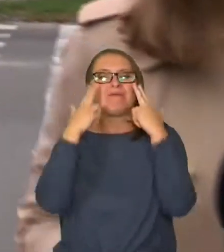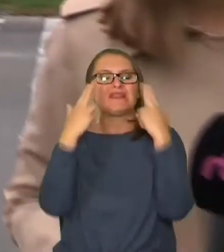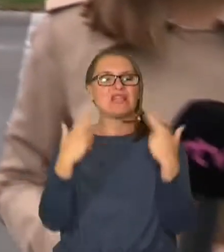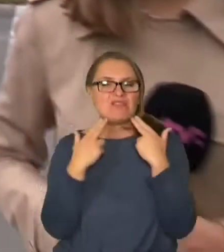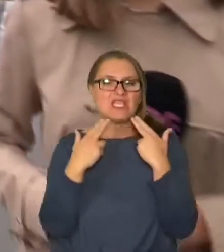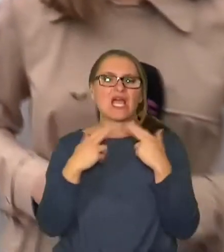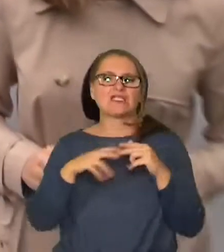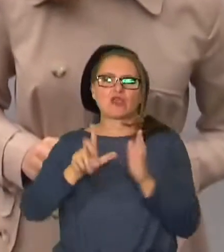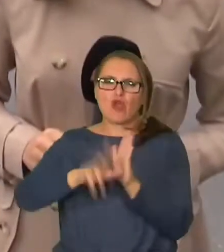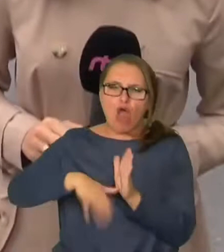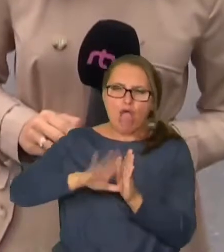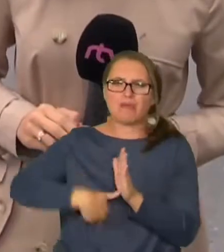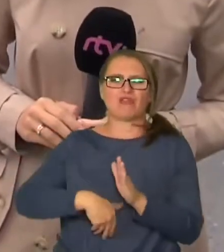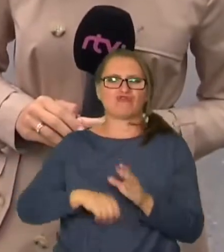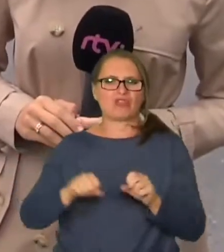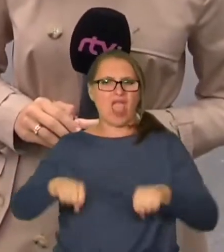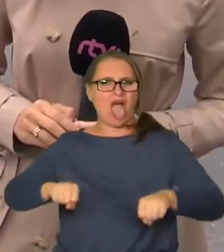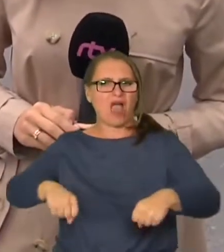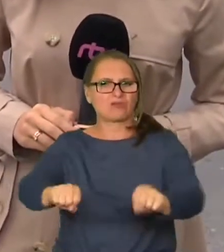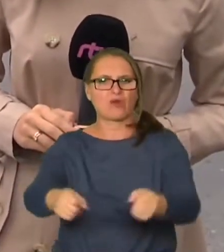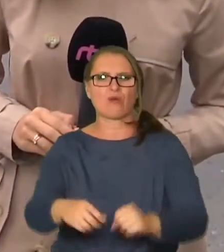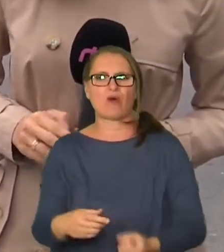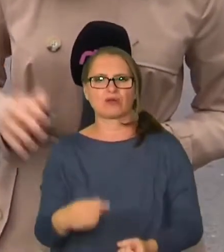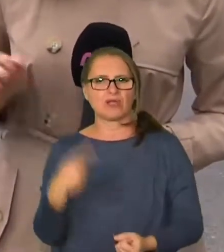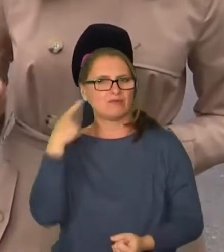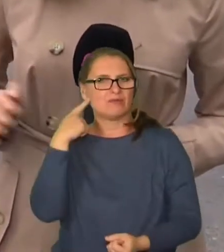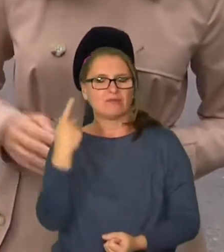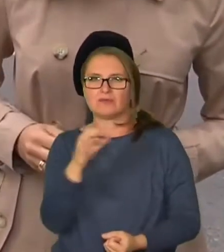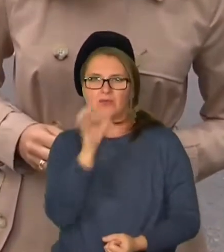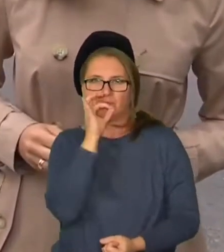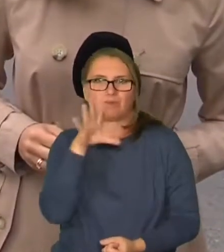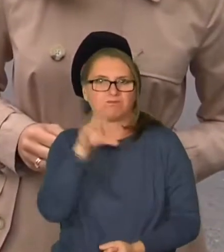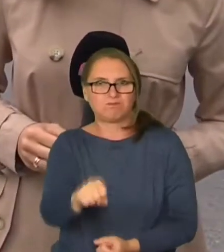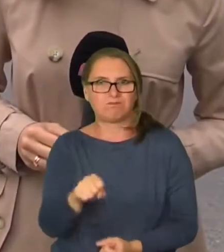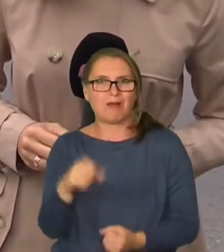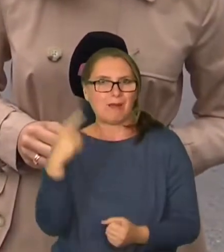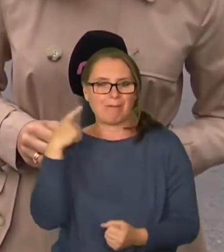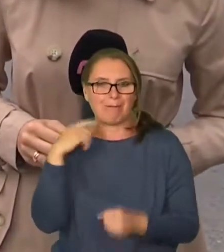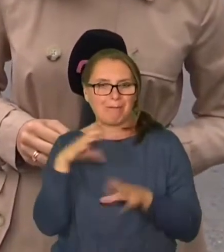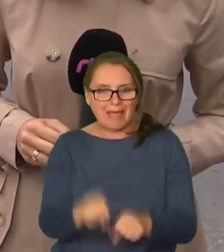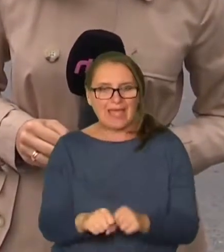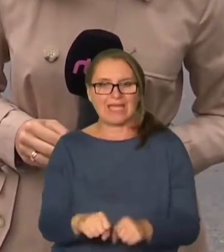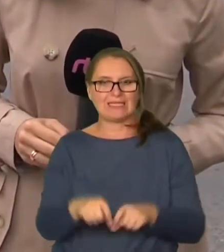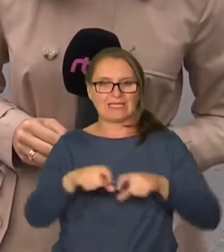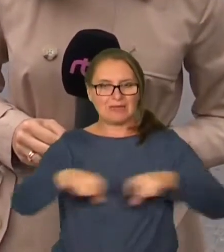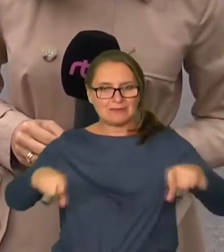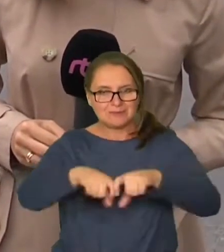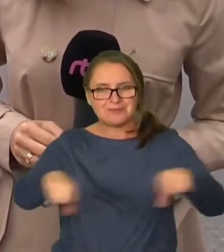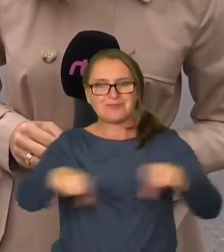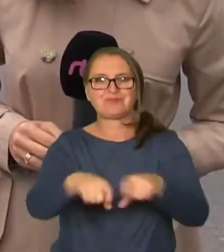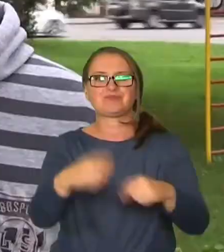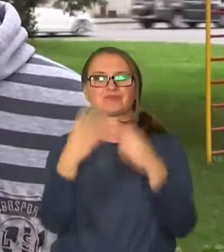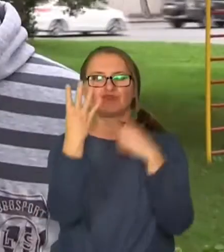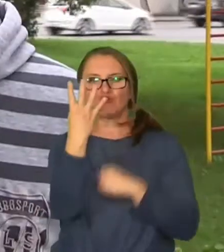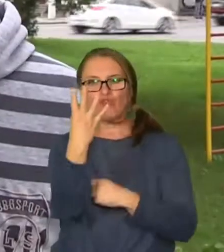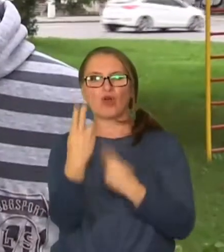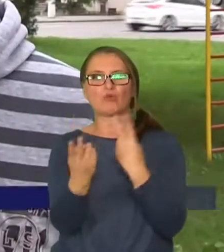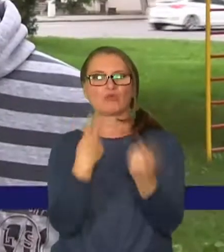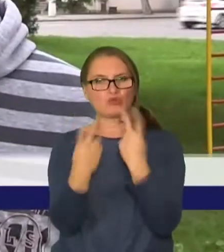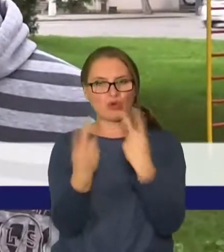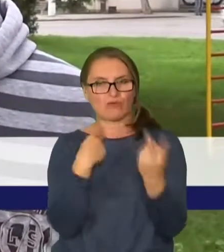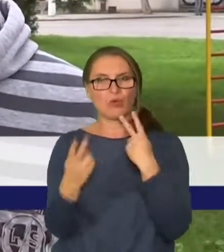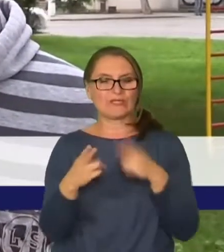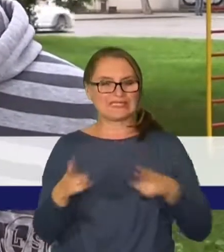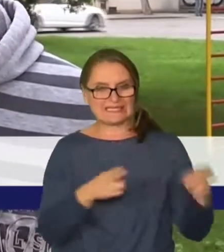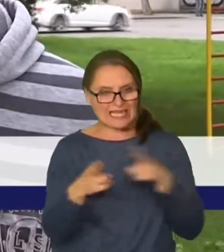či elektromobily, ktoré na ceste počujú iba ťažko. Obzváž komplikovaným je pre nich prechod cez štvorprúdovú cestu. Neexistuje,